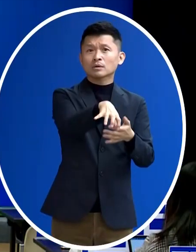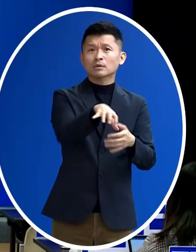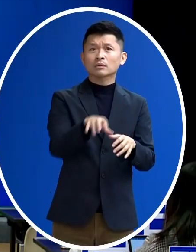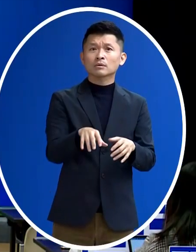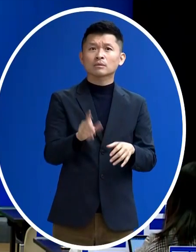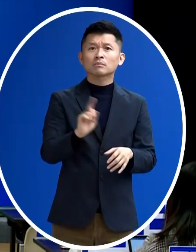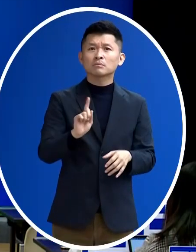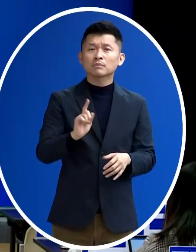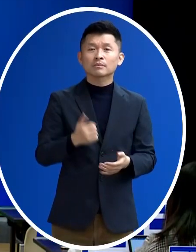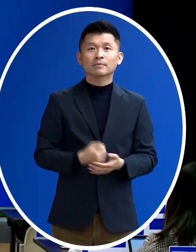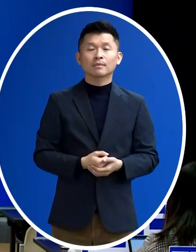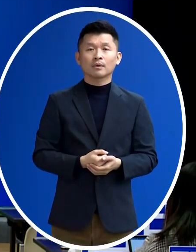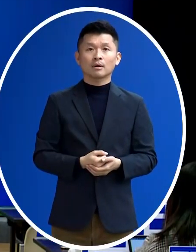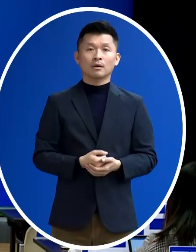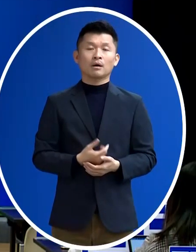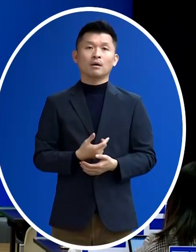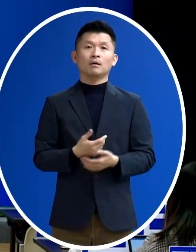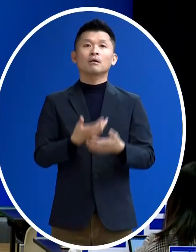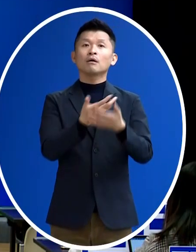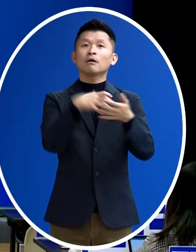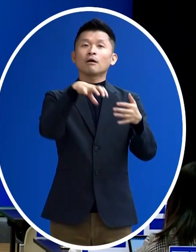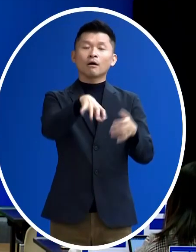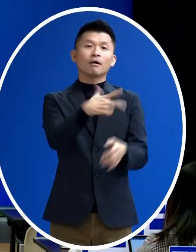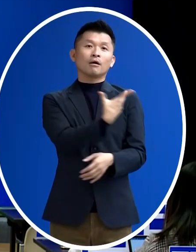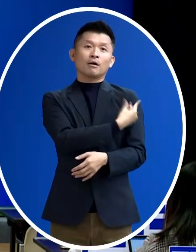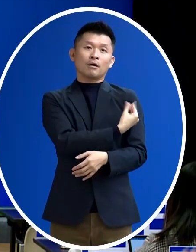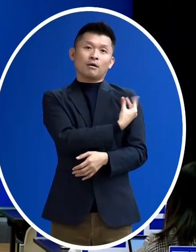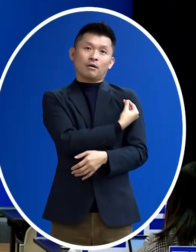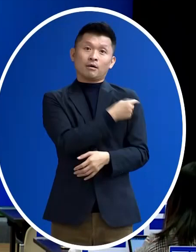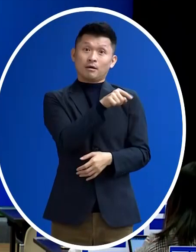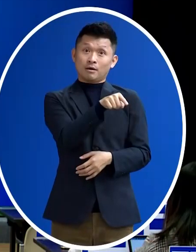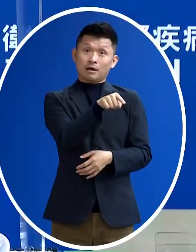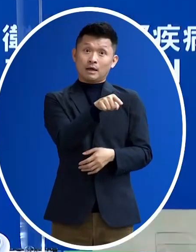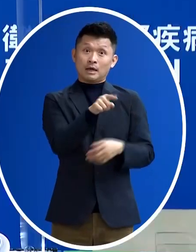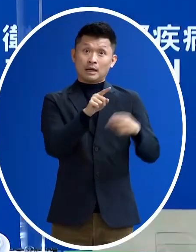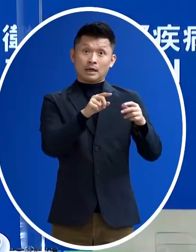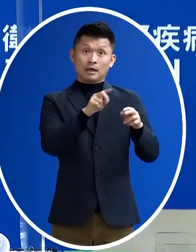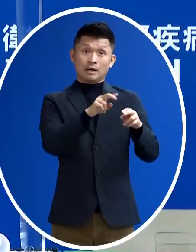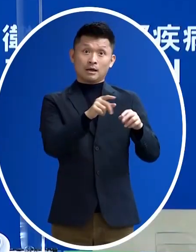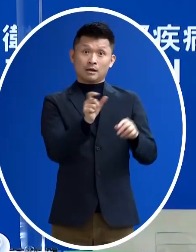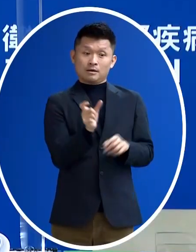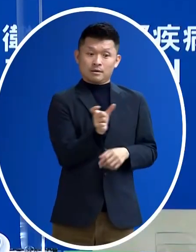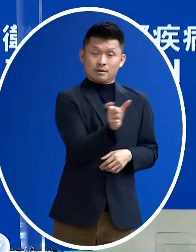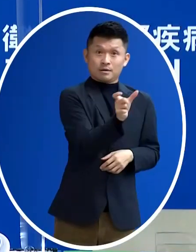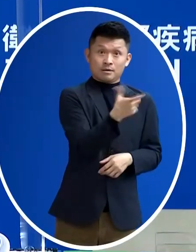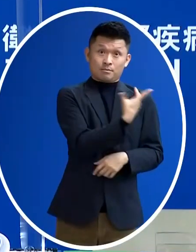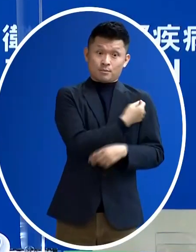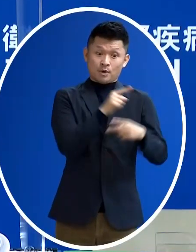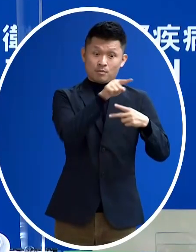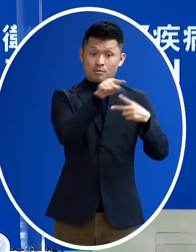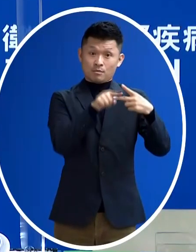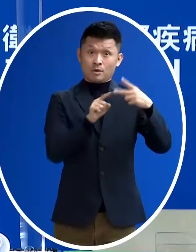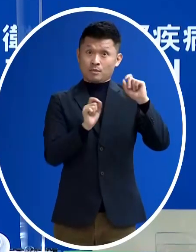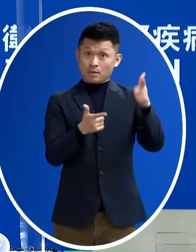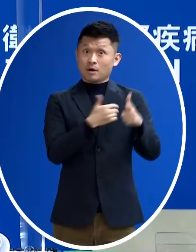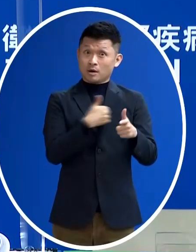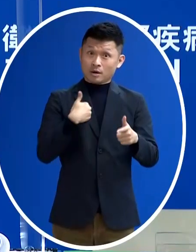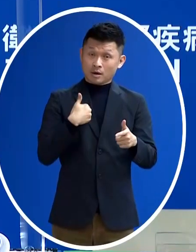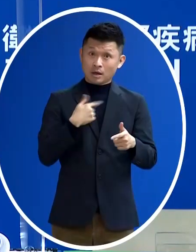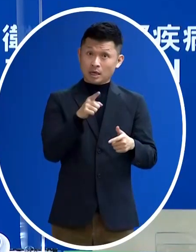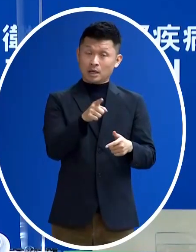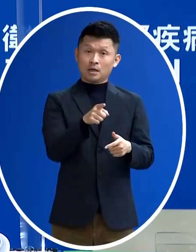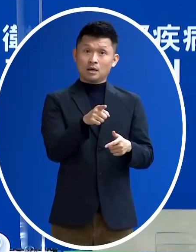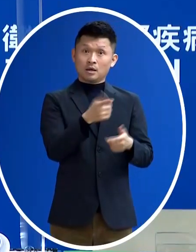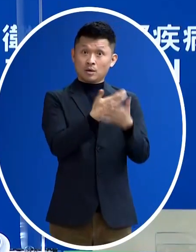什麼平台就是疫苗平台 我們會開放登記就是混打嘛 那就是說 那如果要混打到底是不是一定要在平台上預約 還是